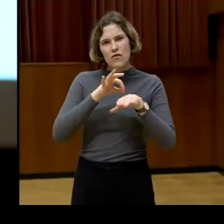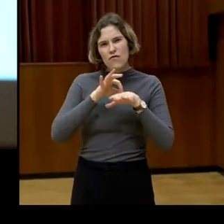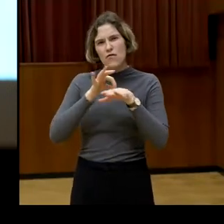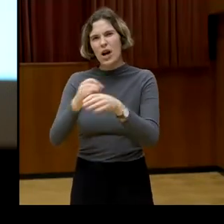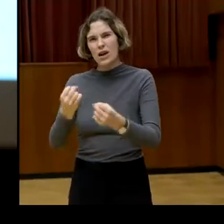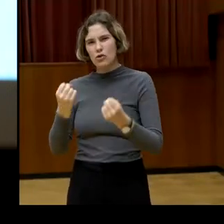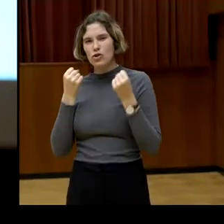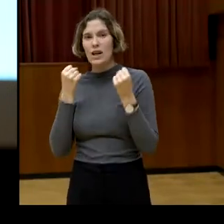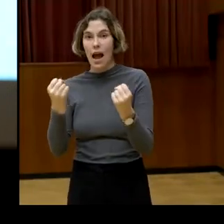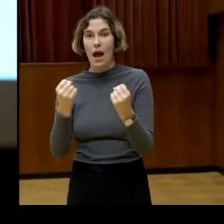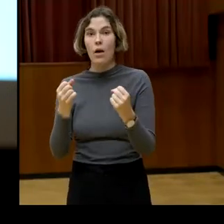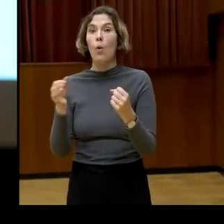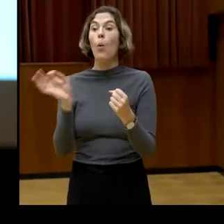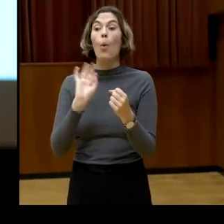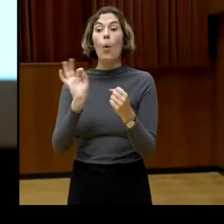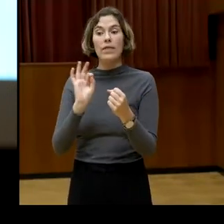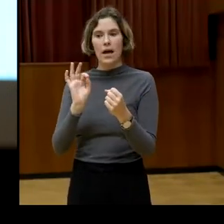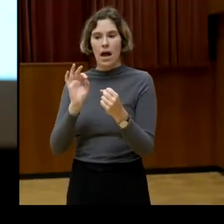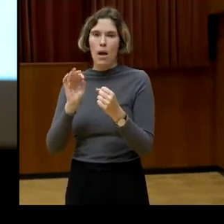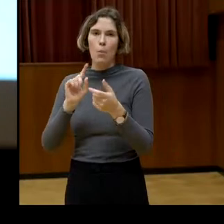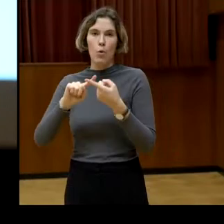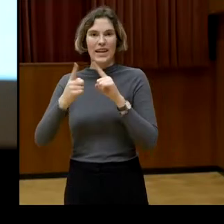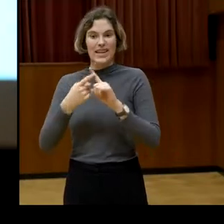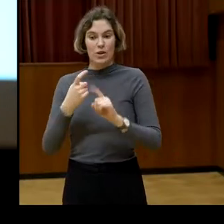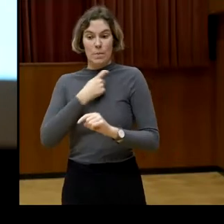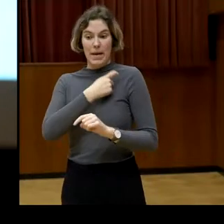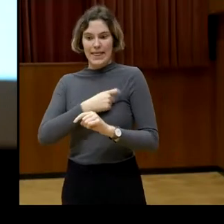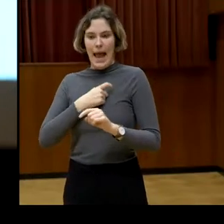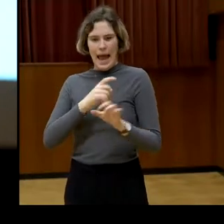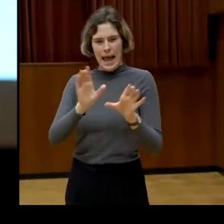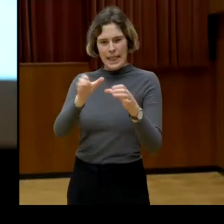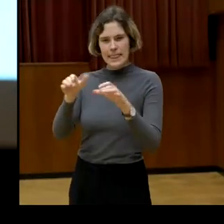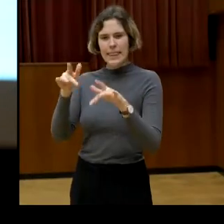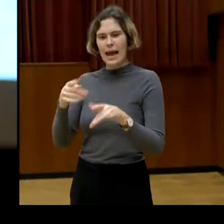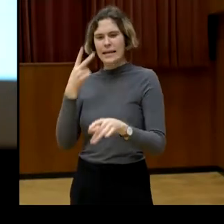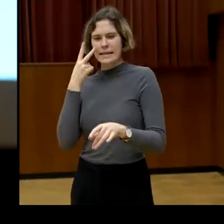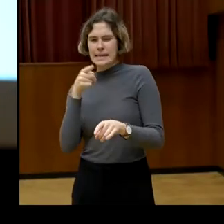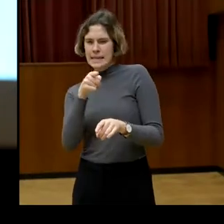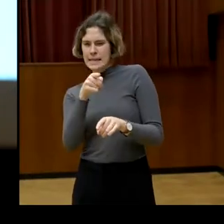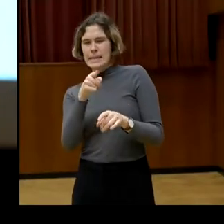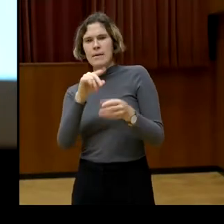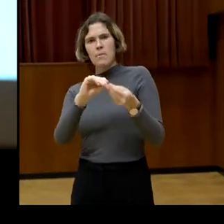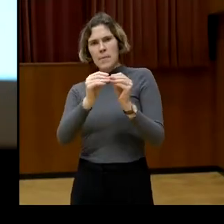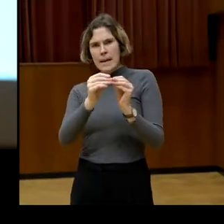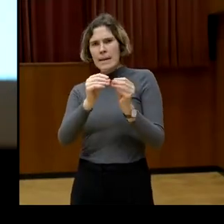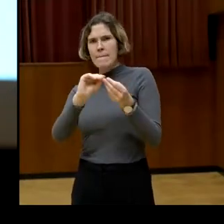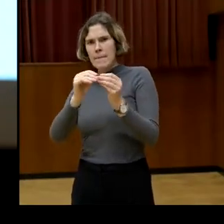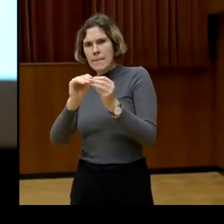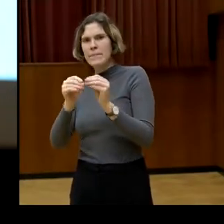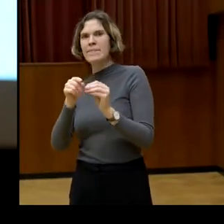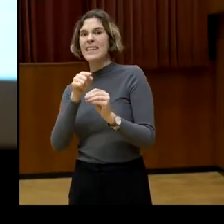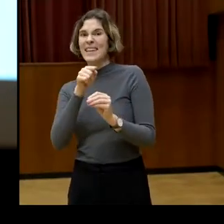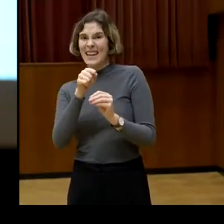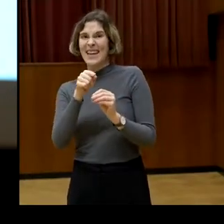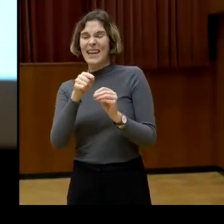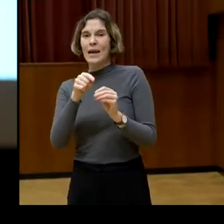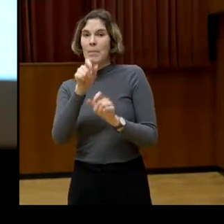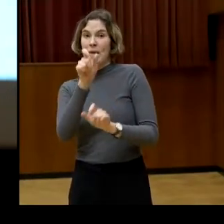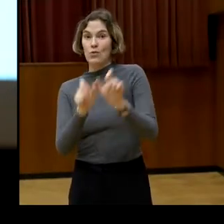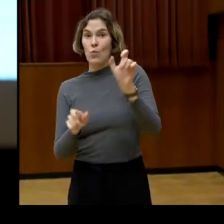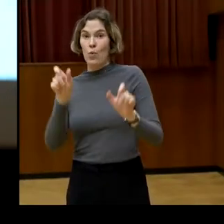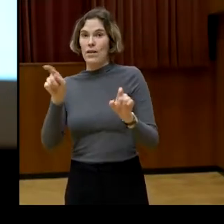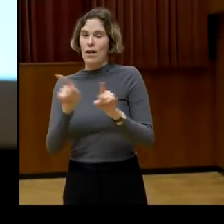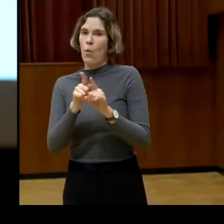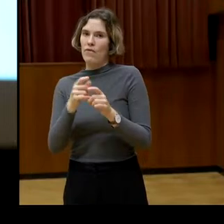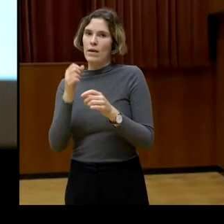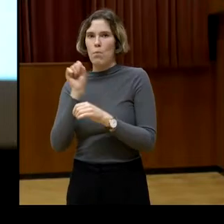als ein Problem wahrgenommen werden, dass in solchen Gruppen, wo Personen solchen populistischen Statements zustimmen, dass wir dort